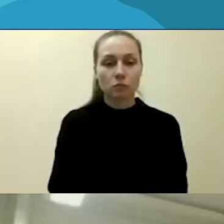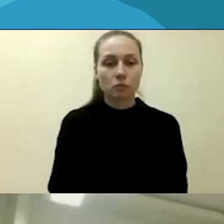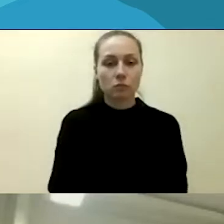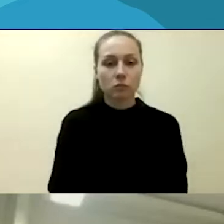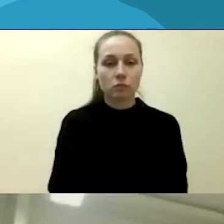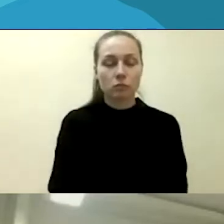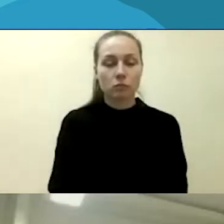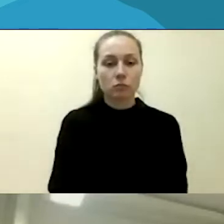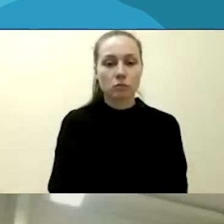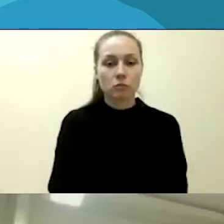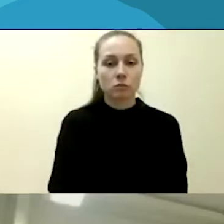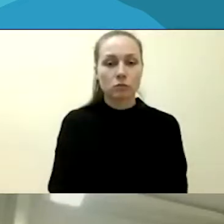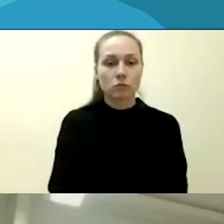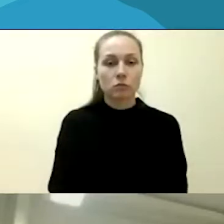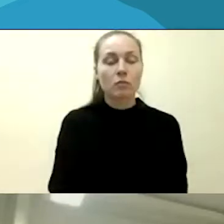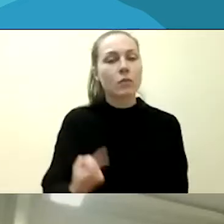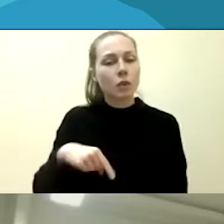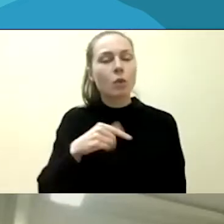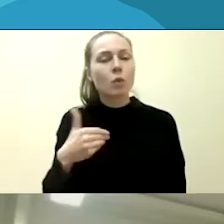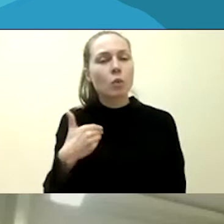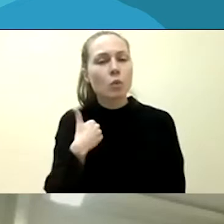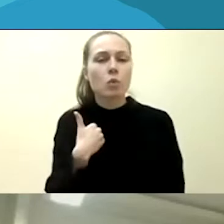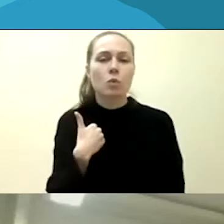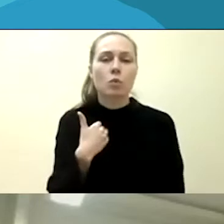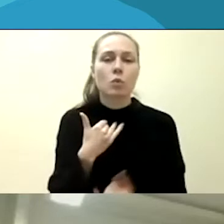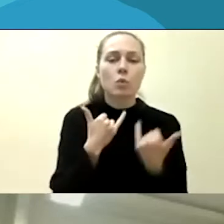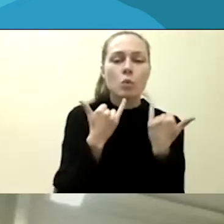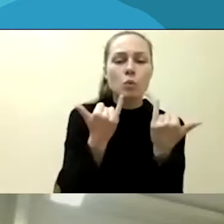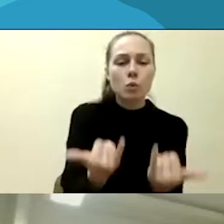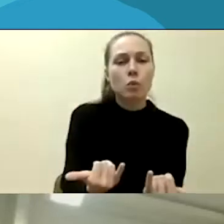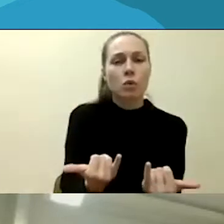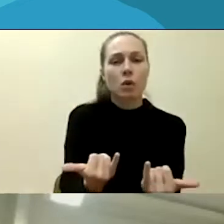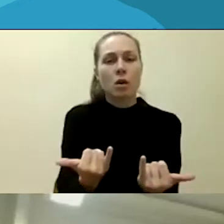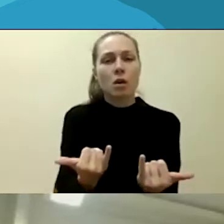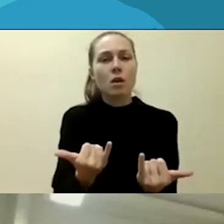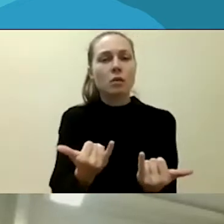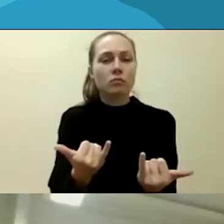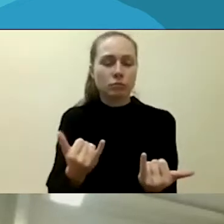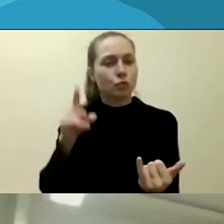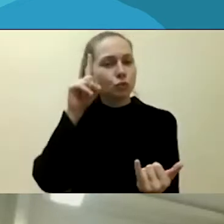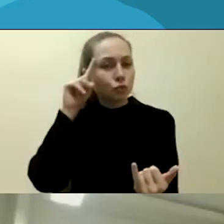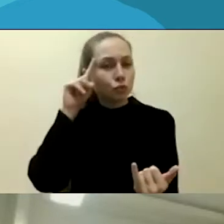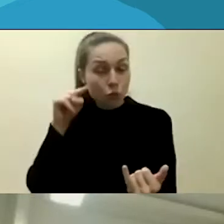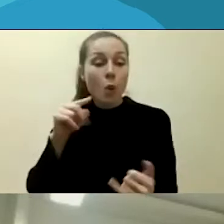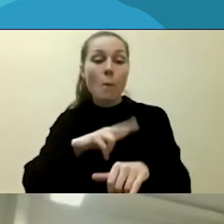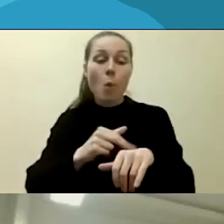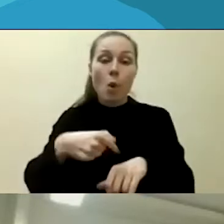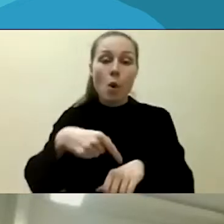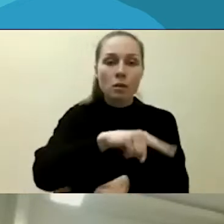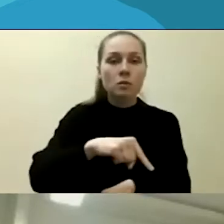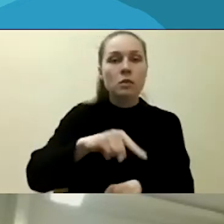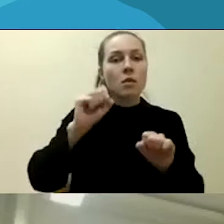Mes taip pat norime suteikti, kiek įmanoma daugiau žinių policijos pajėgoms, tam, kad jos gebėtų nustatyti,